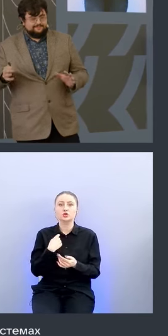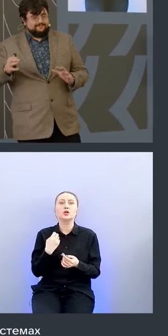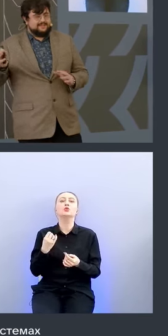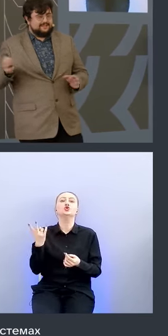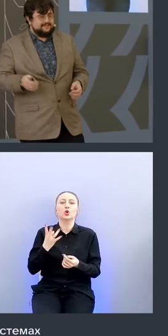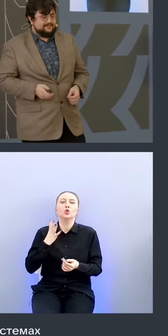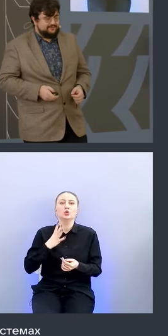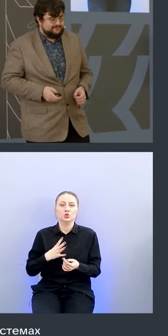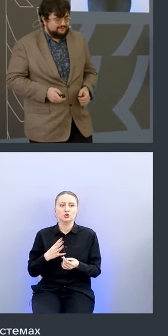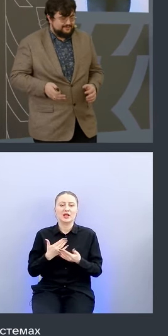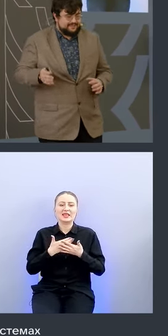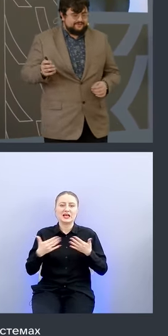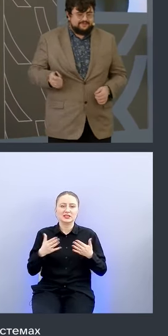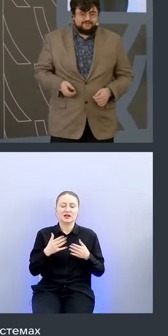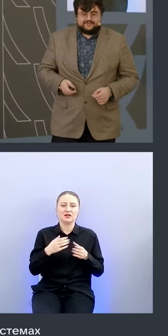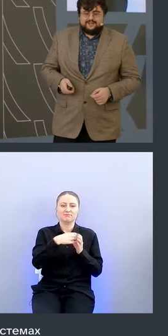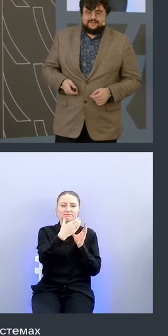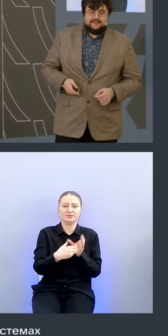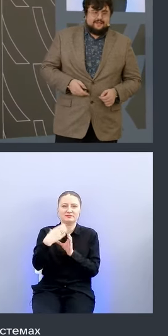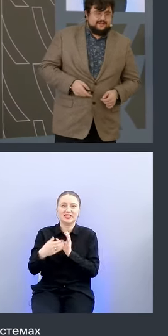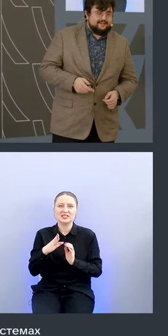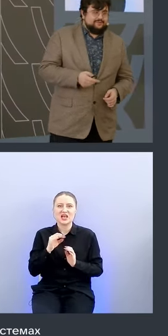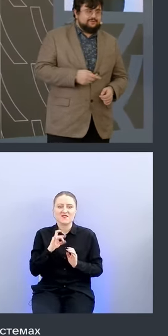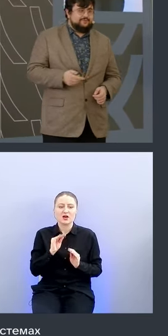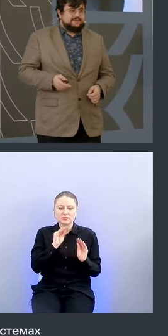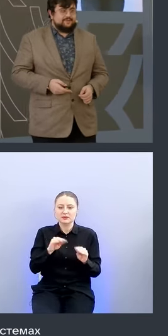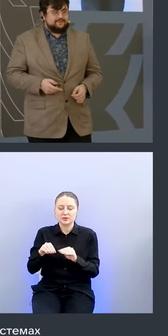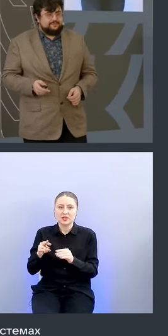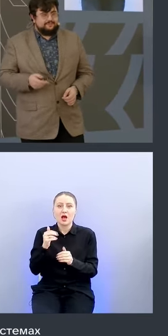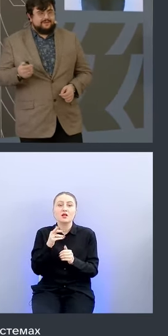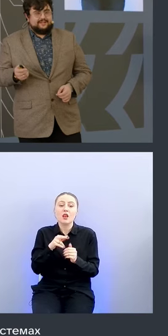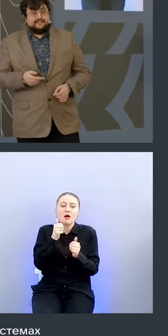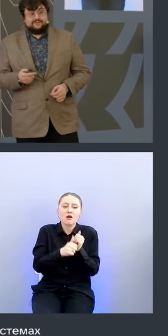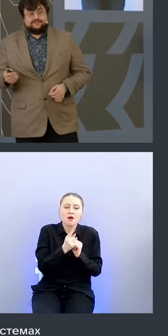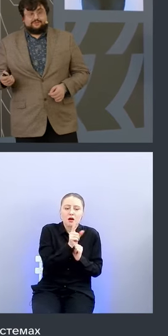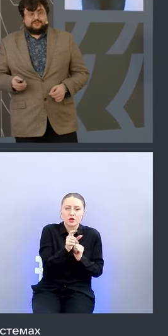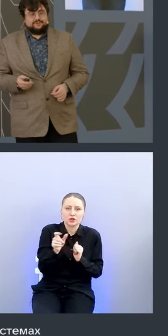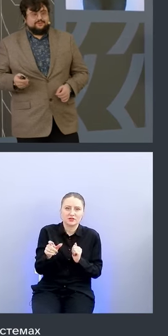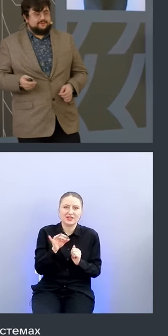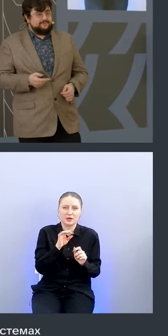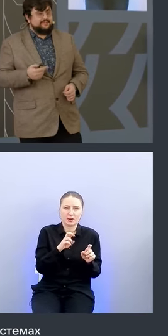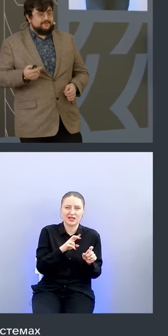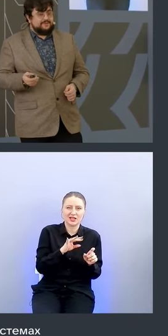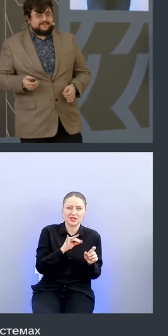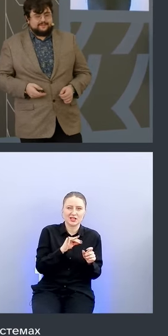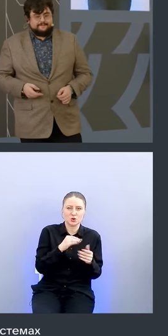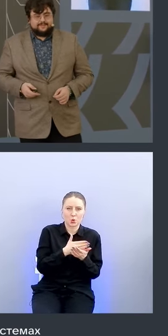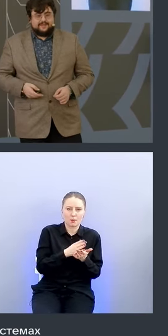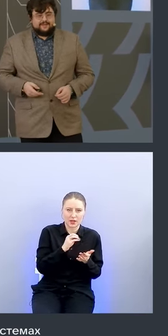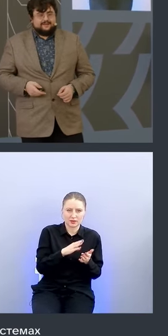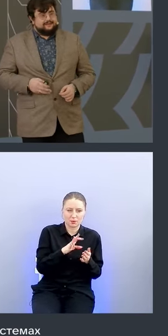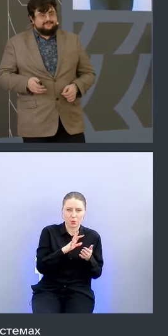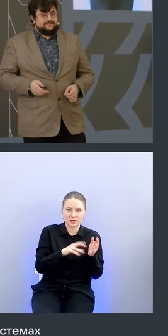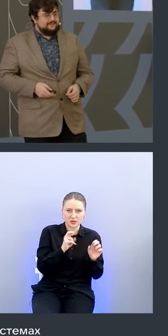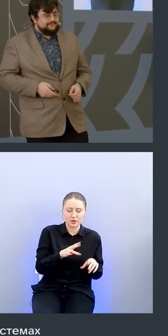несколько серверов десятков серверов ставить для одного инструмента и б чтобы мы могли отслеживать что происходит вообще у нас принципе в кластере